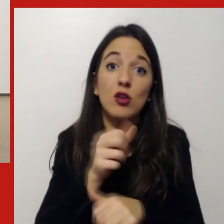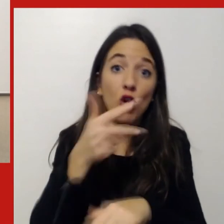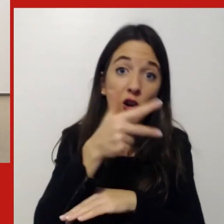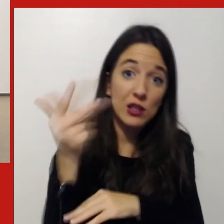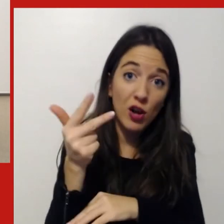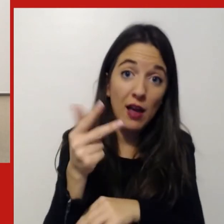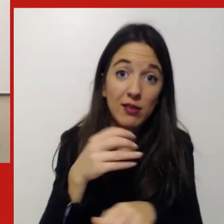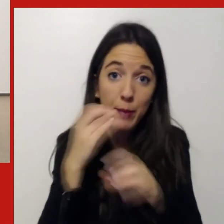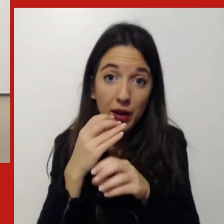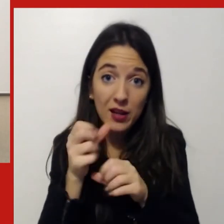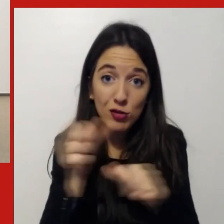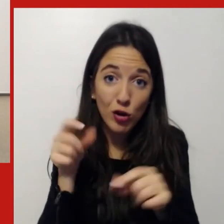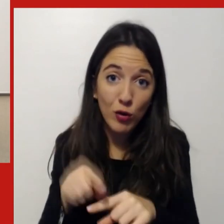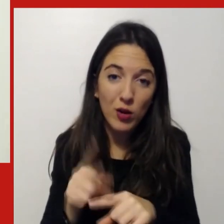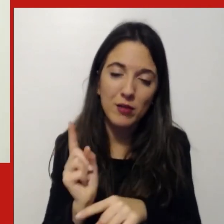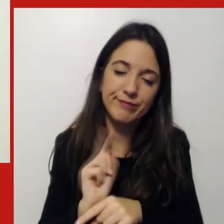allora